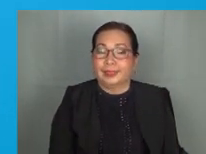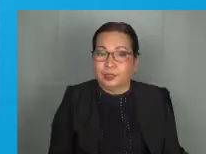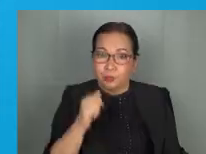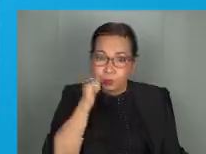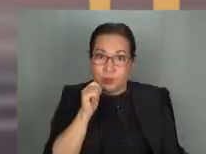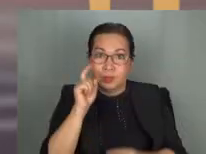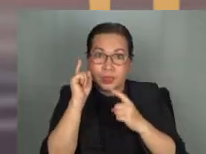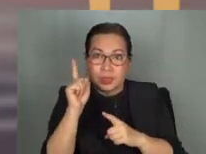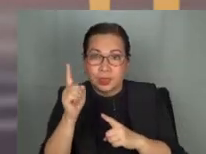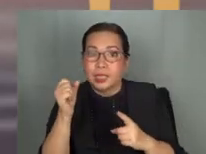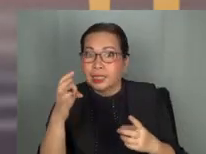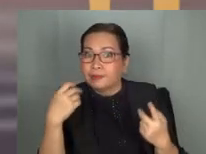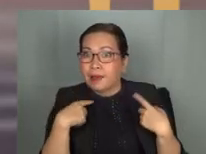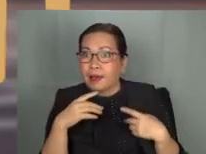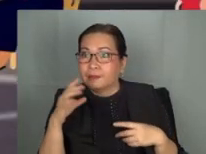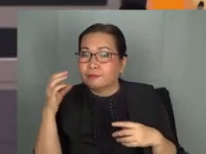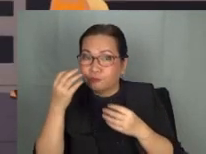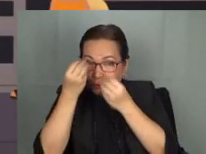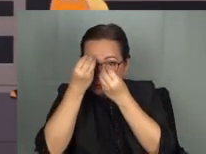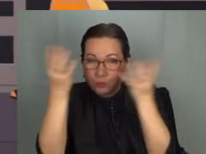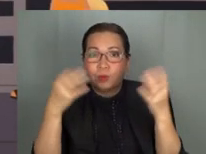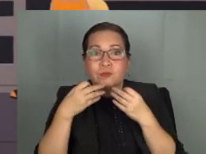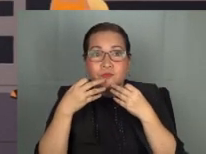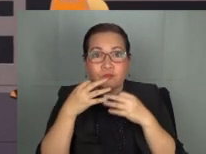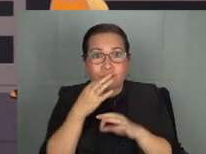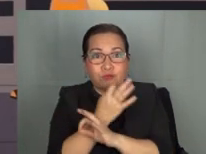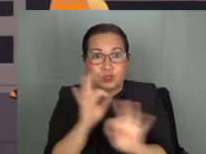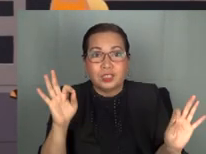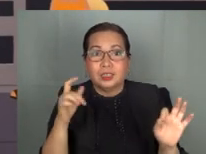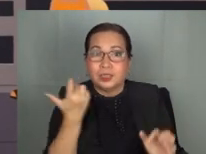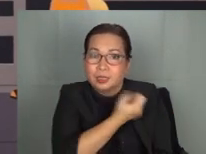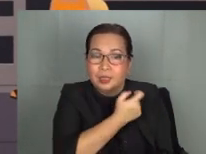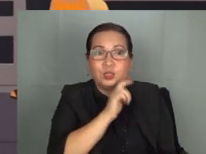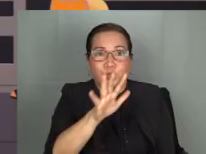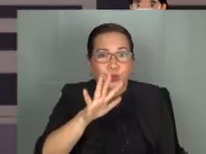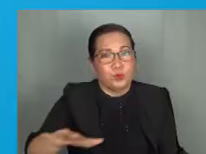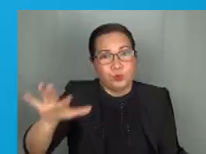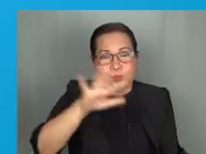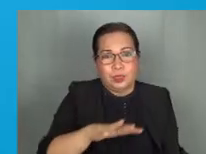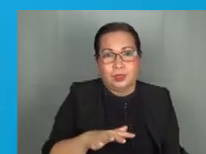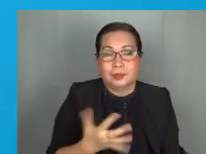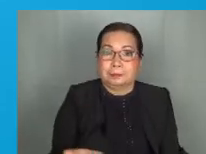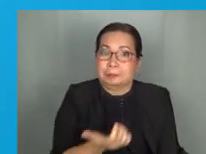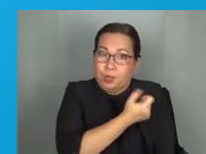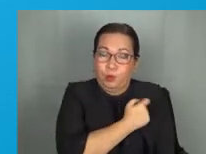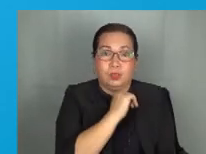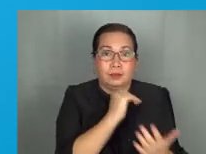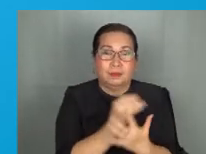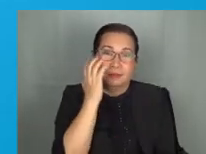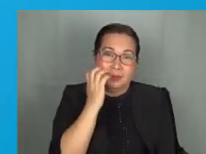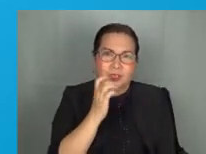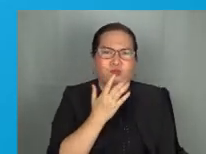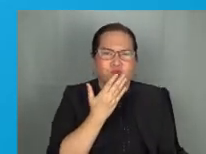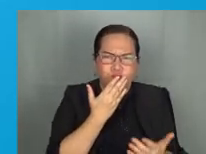schedule. pabakunahan din sila tuwing may mass immunization activities sa inyong lugar. Ang bakuna kontra